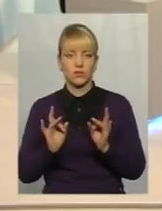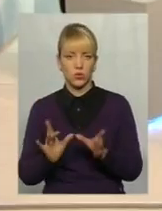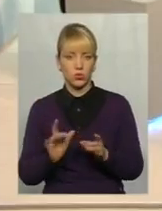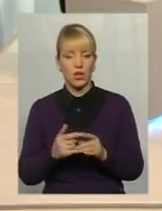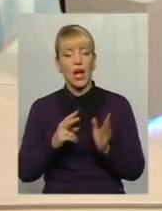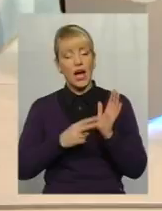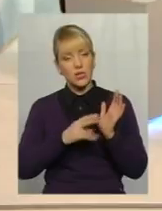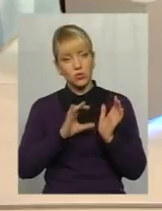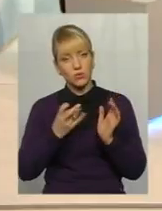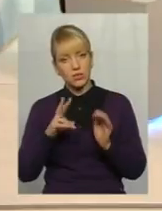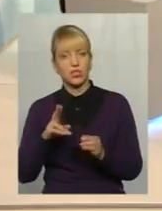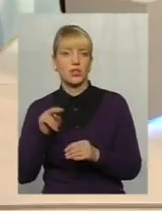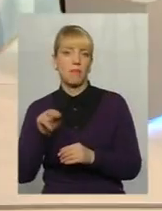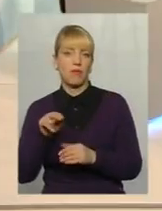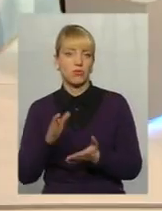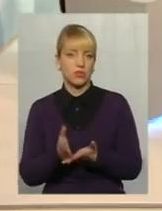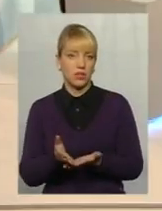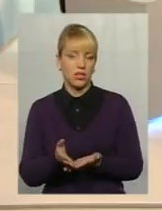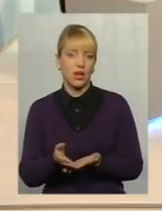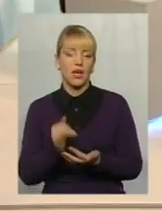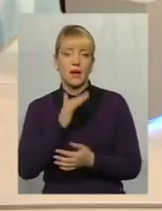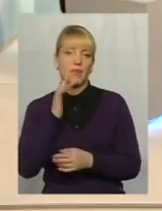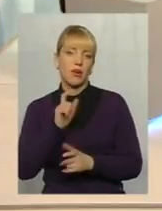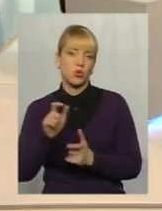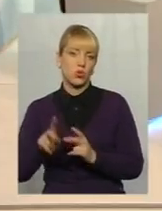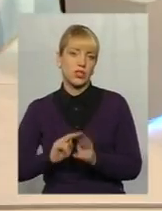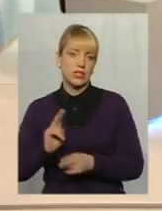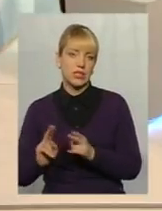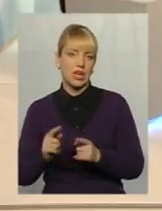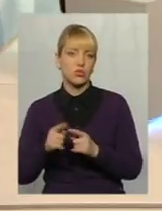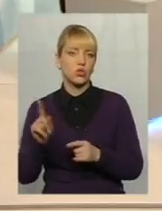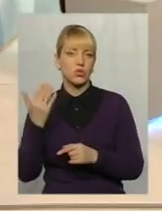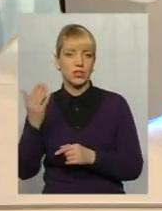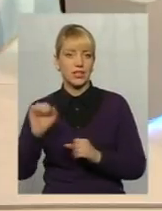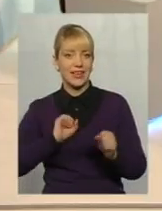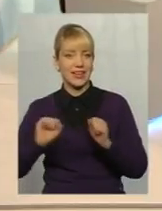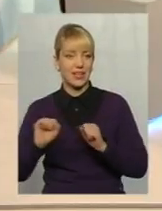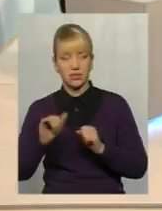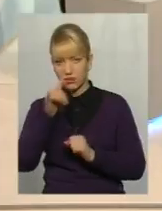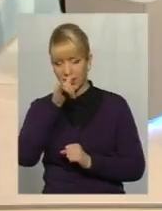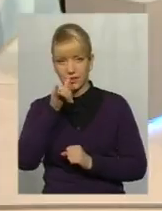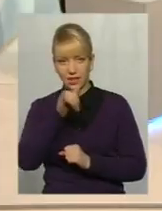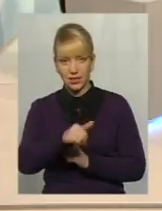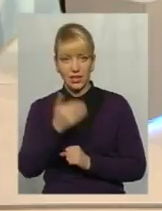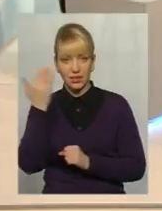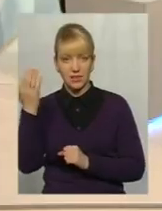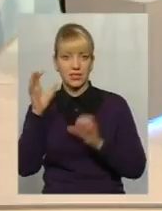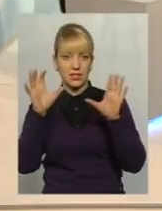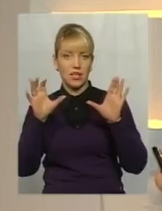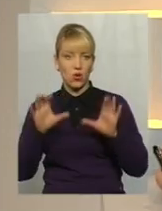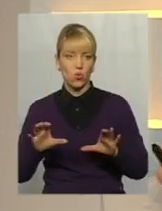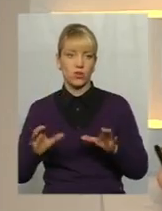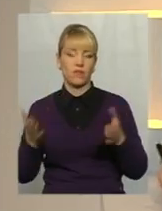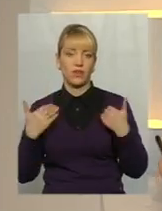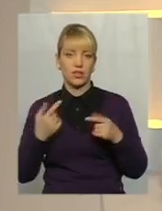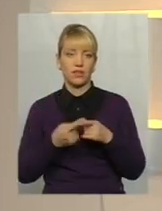ми його маємо, так? І дуже багато людей скаржилось на те, що їх керівництво не дає їм їх законний вихідний у цей